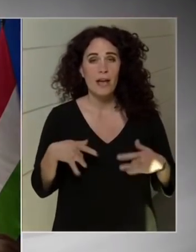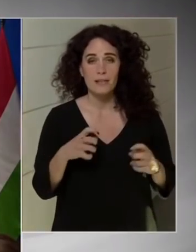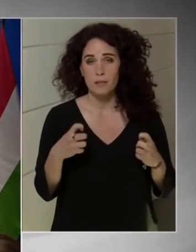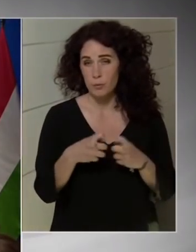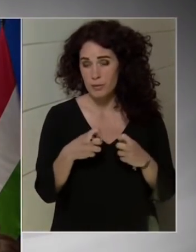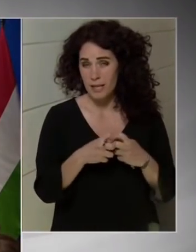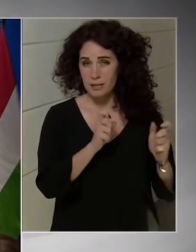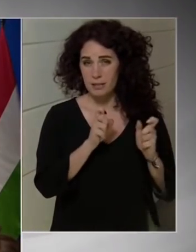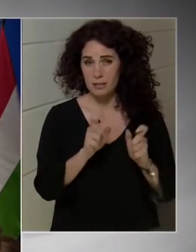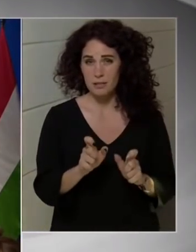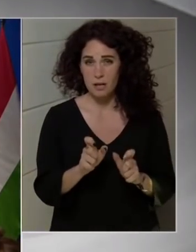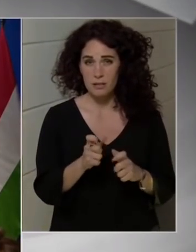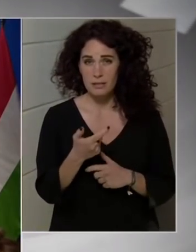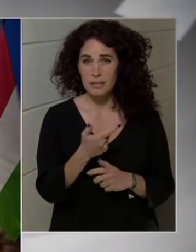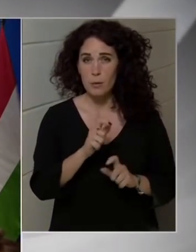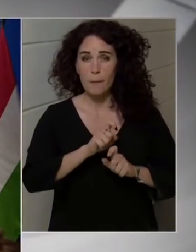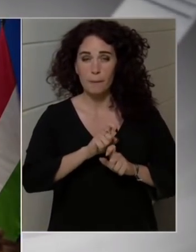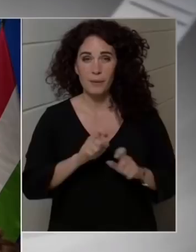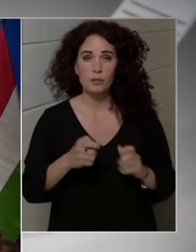tájékoztást tud adni.